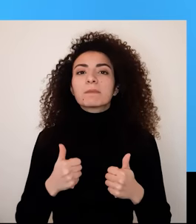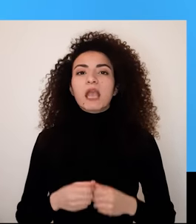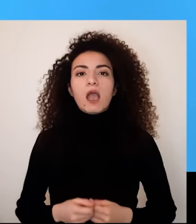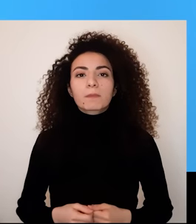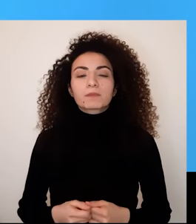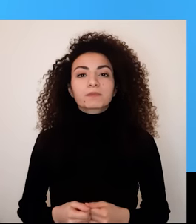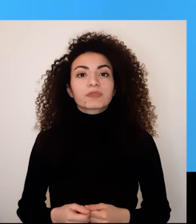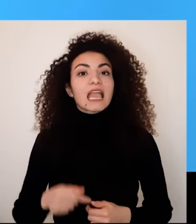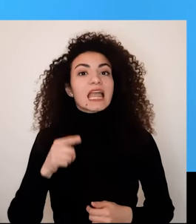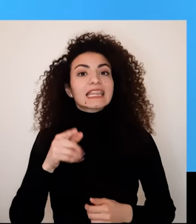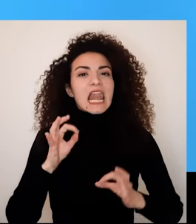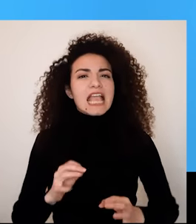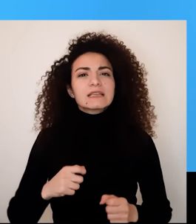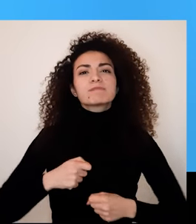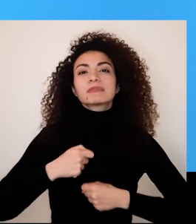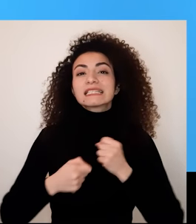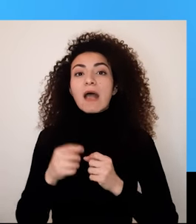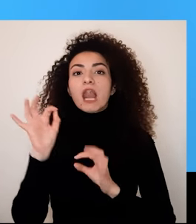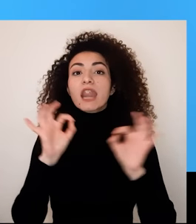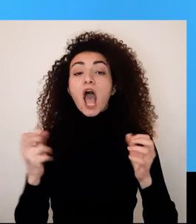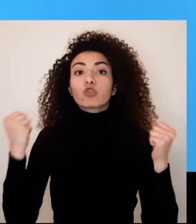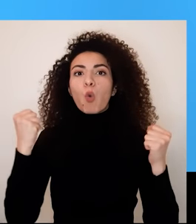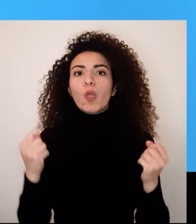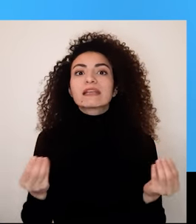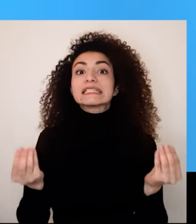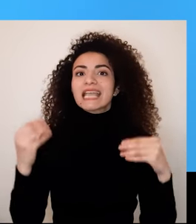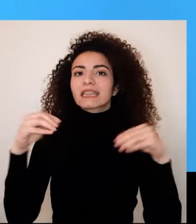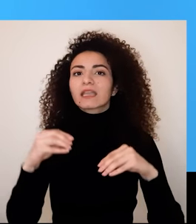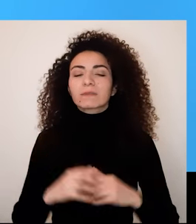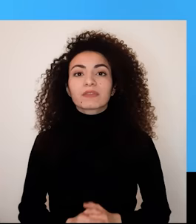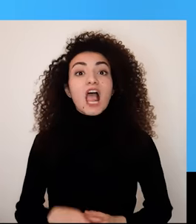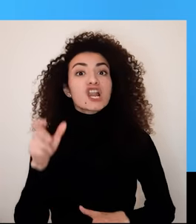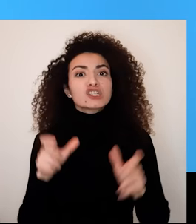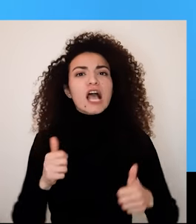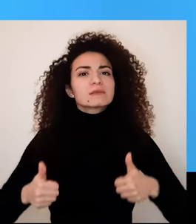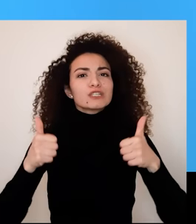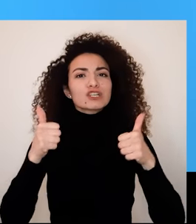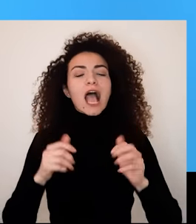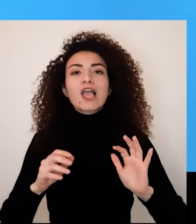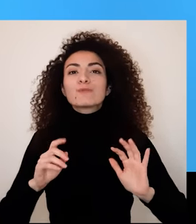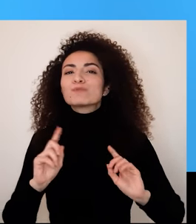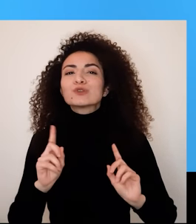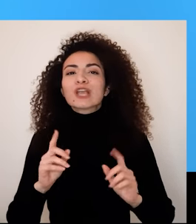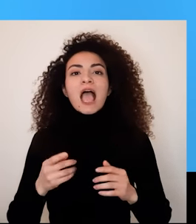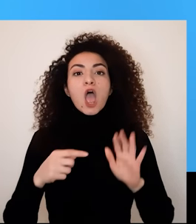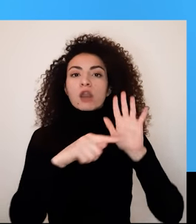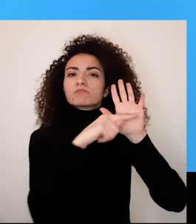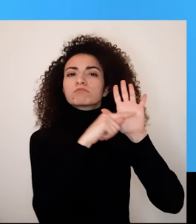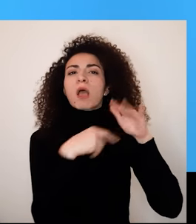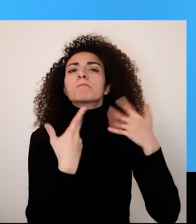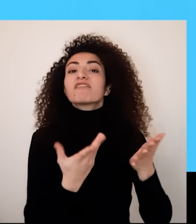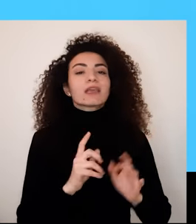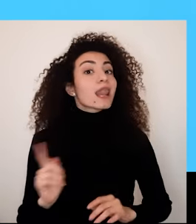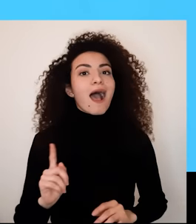الإمكان فاللي بيميز الأشخاص ذات الإداء المميز ليس غياب نقاط الضعف ولكن وجود عدد قليل من نقاط القوة